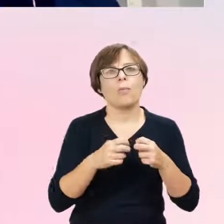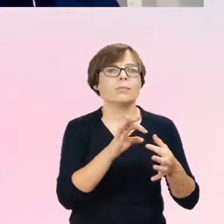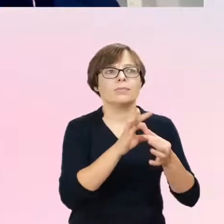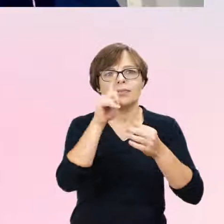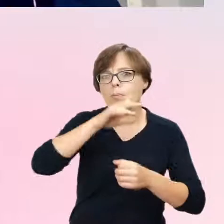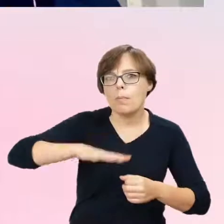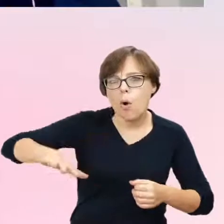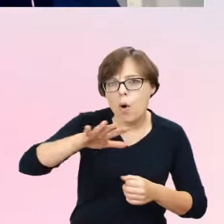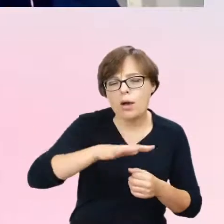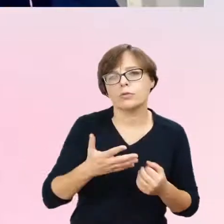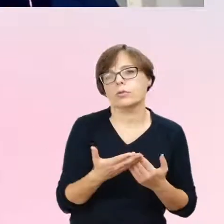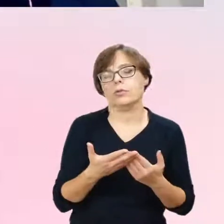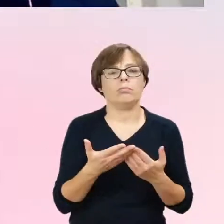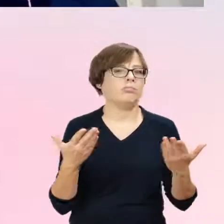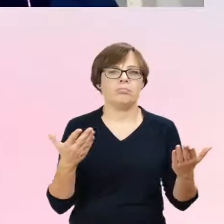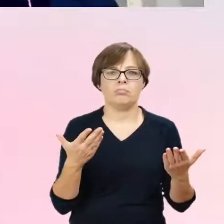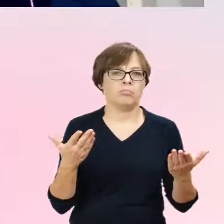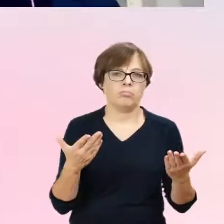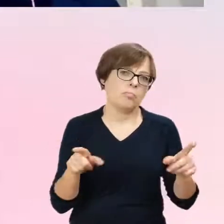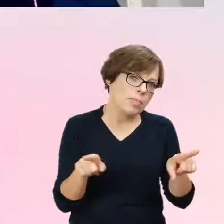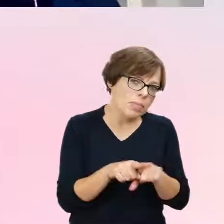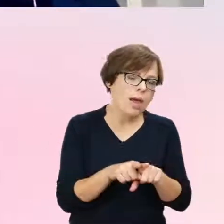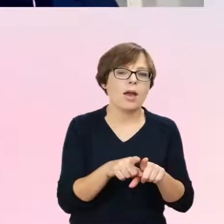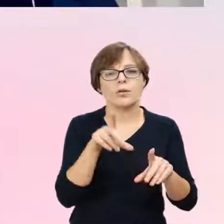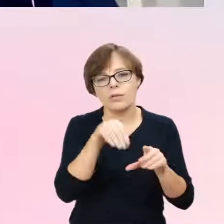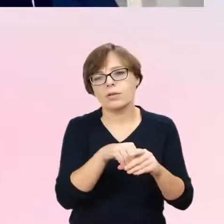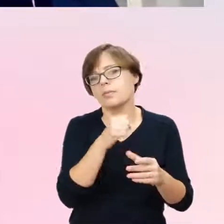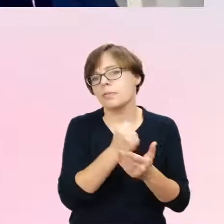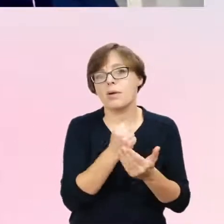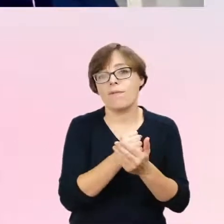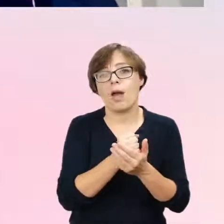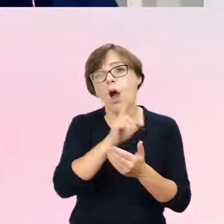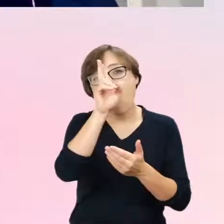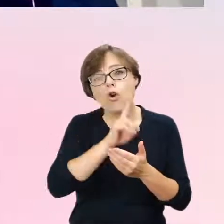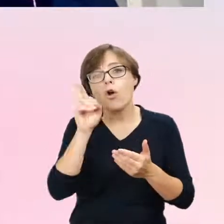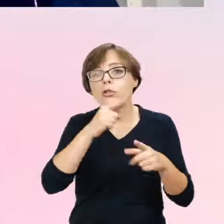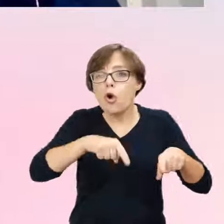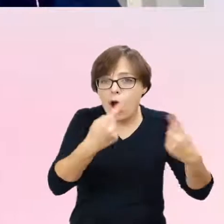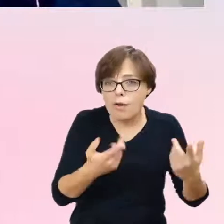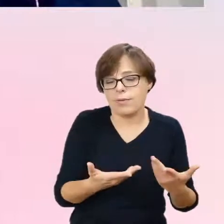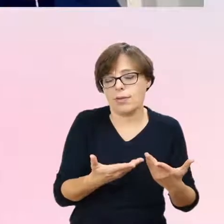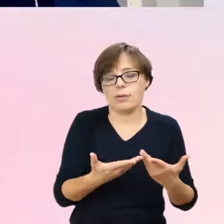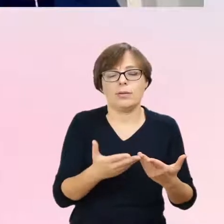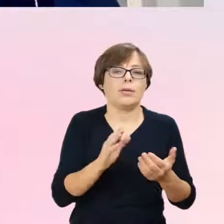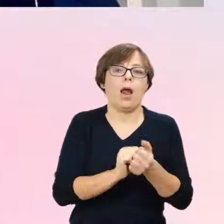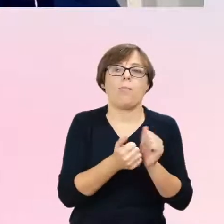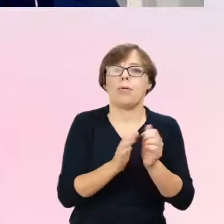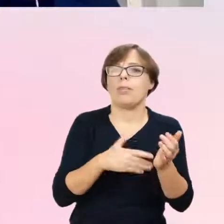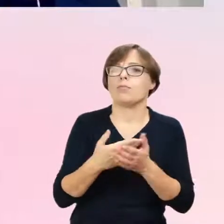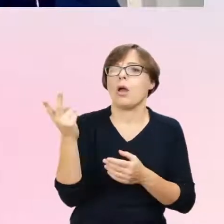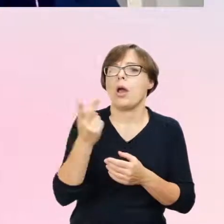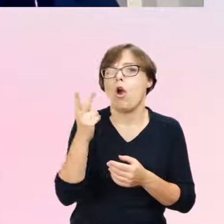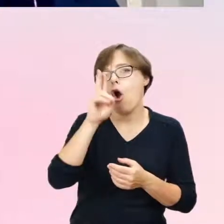społecznego, tutaj kwestie jakby też konfliktu na przykład rodzicielskiego, tak? Czy tego, że oboje rodzice mają